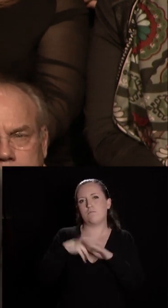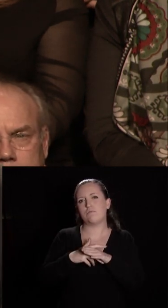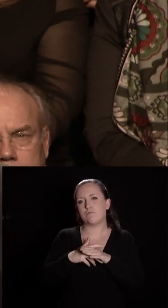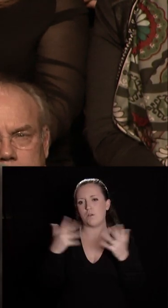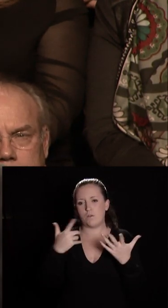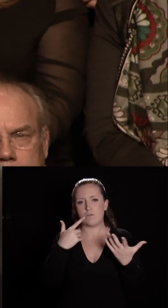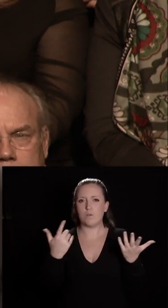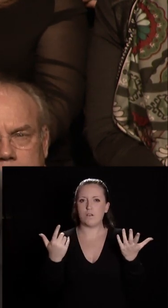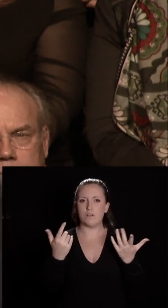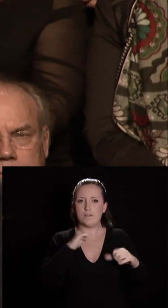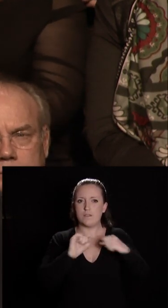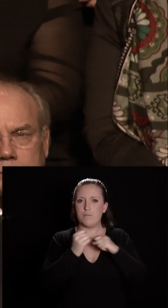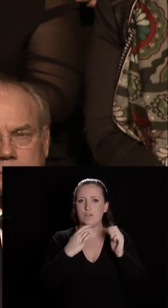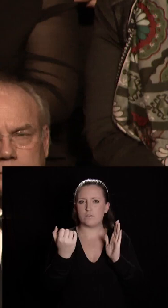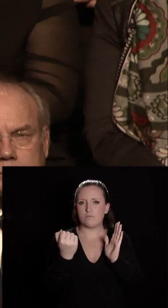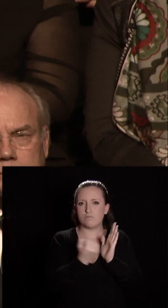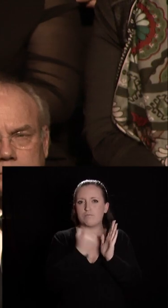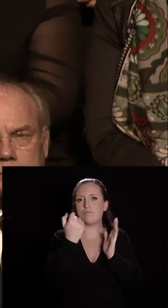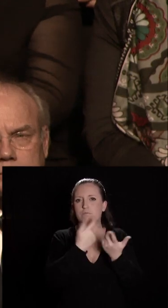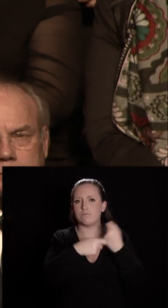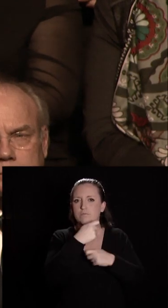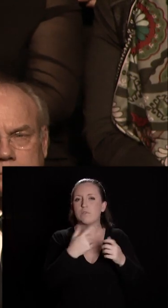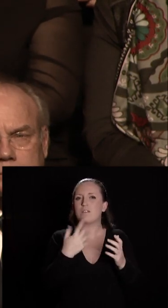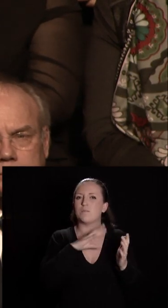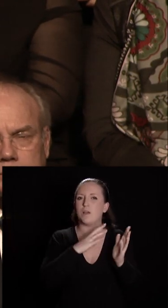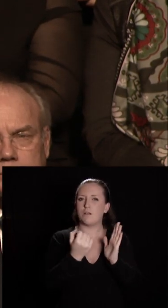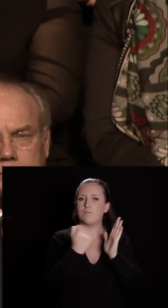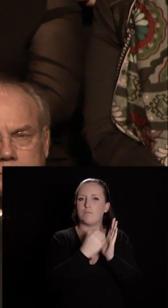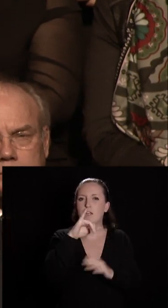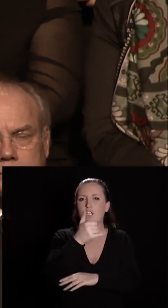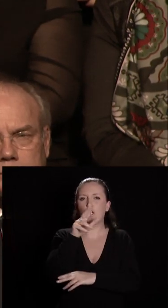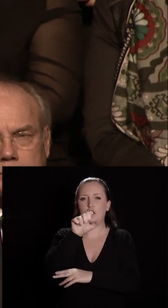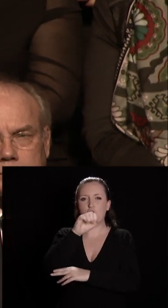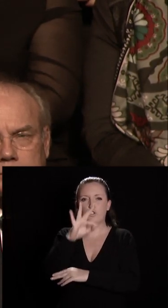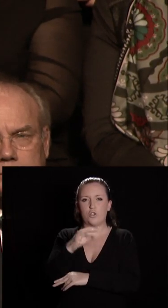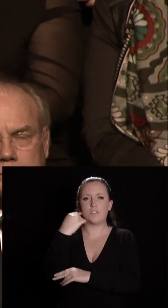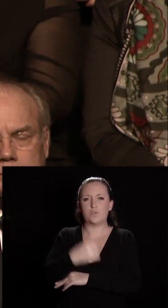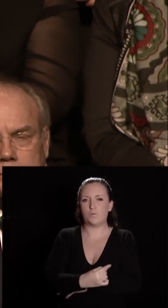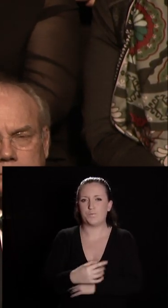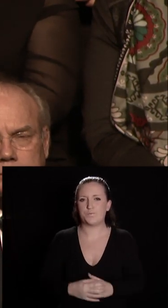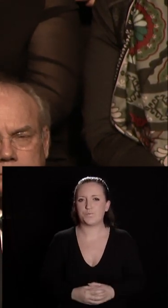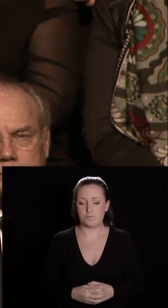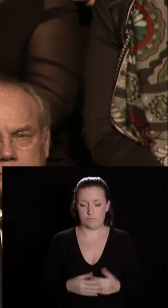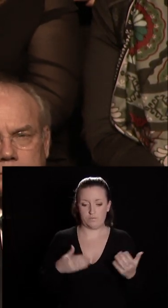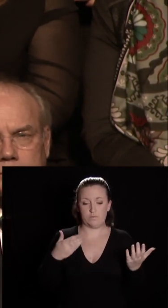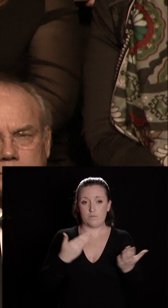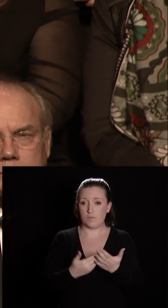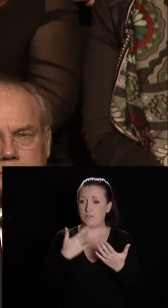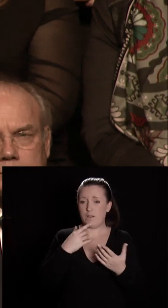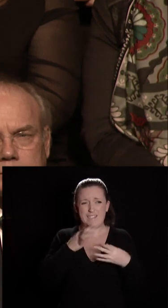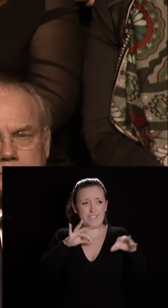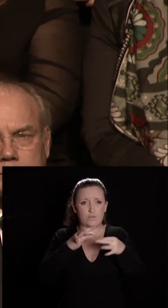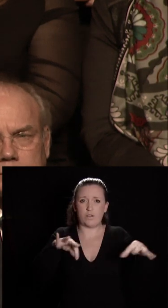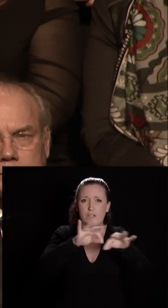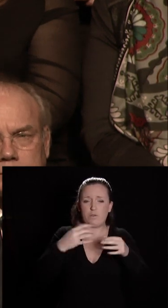marketing territorial symbolisée par la marque Just Dijon. Aujourd'hui, la concurrence que se livrent les territoires